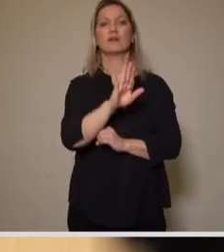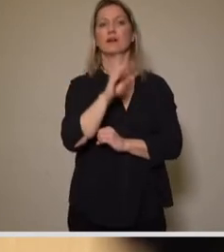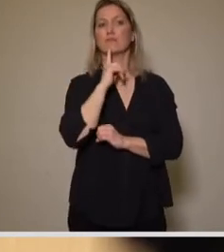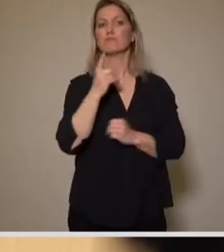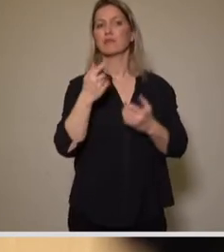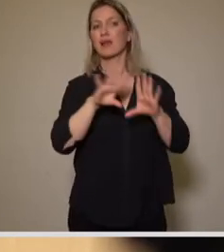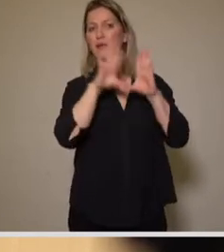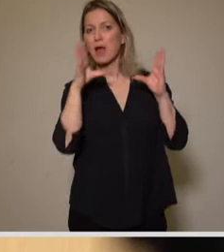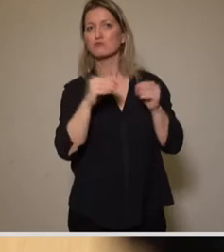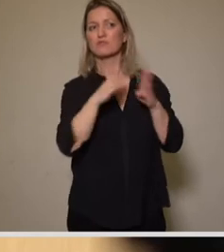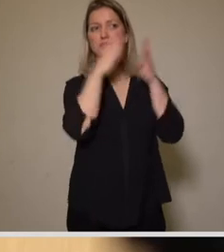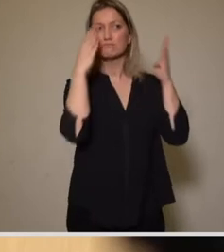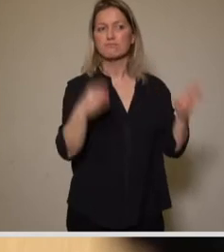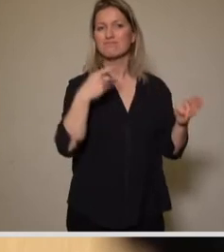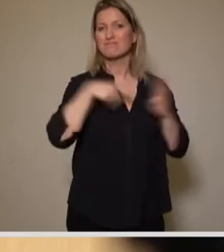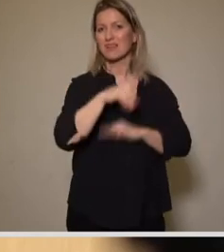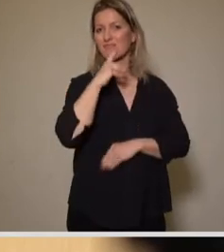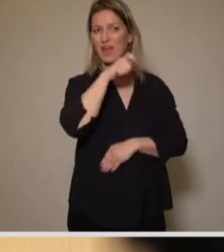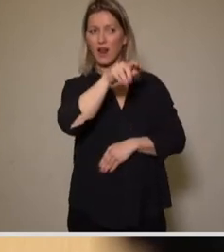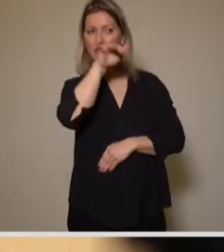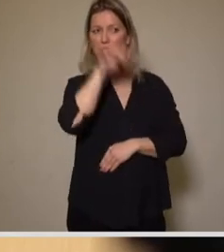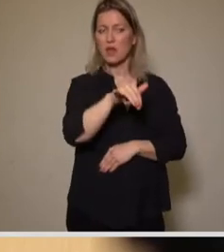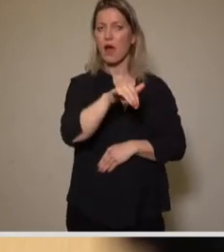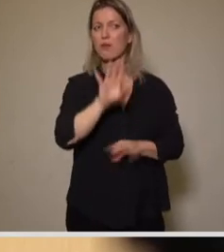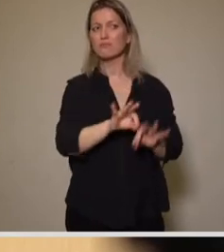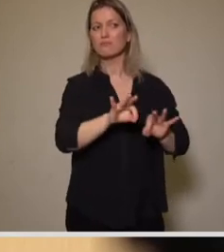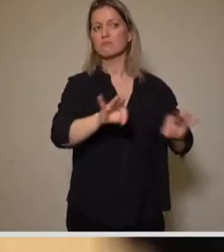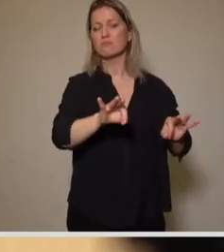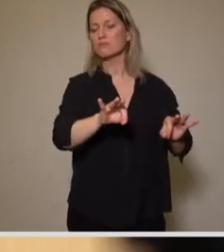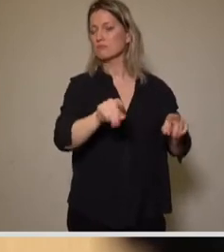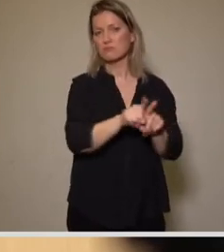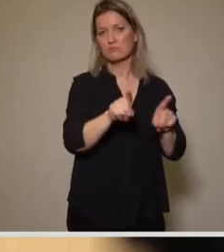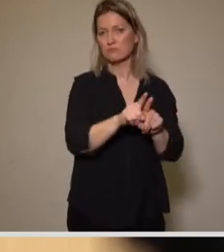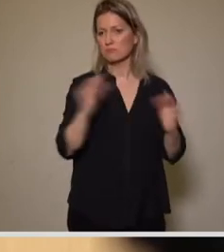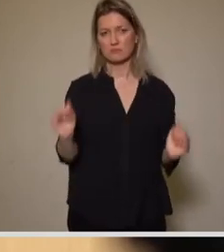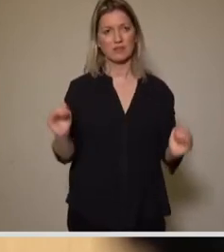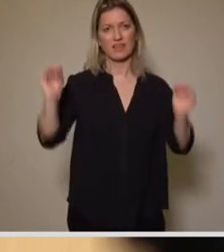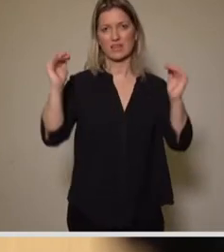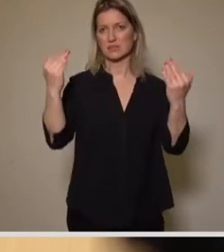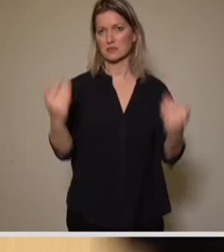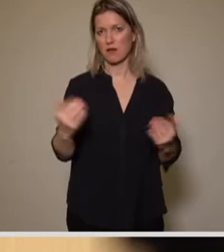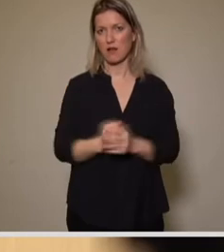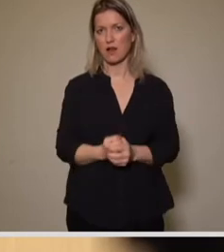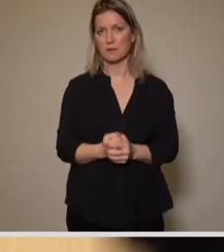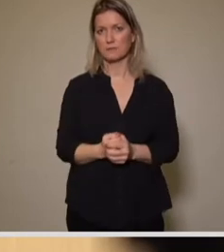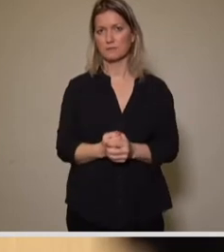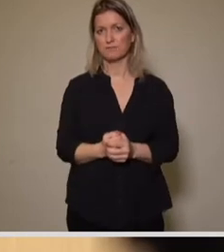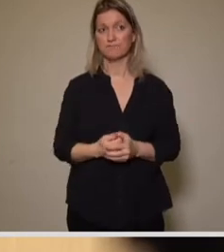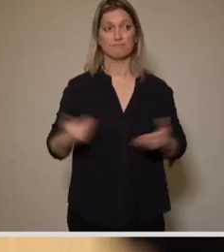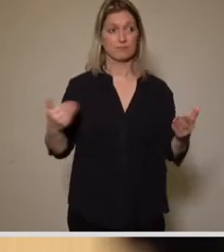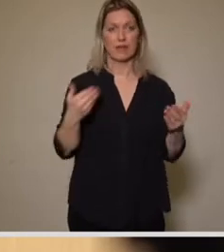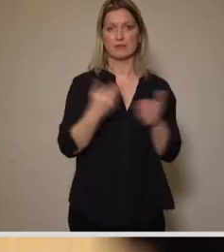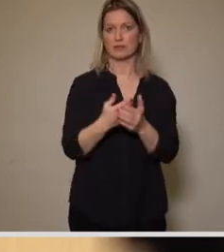Gemeinschaftseinrichtungen besteht. Und überdies aufgrund der fortschreitenden Verbreitung